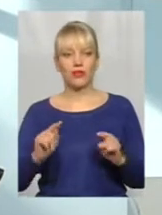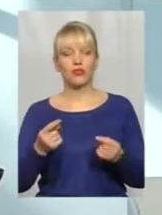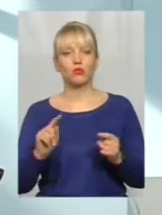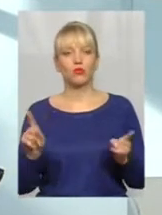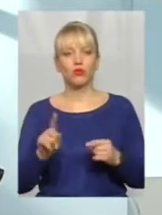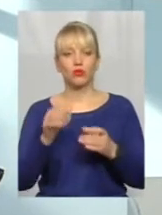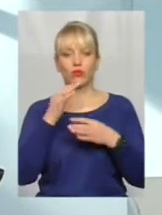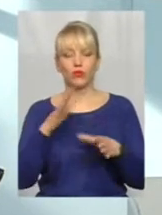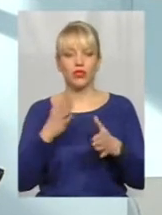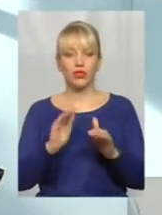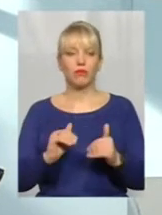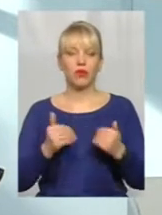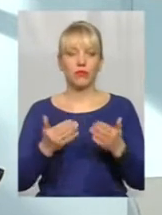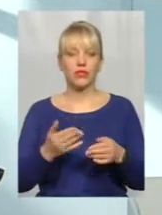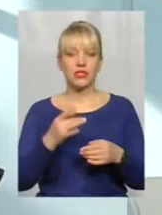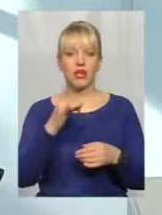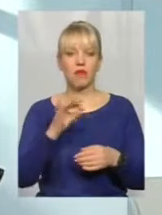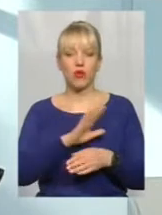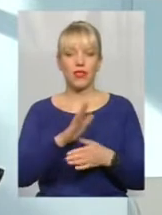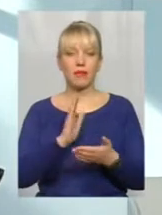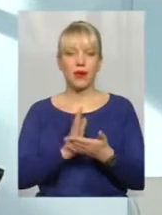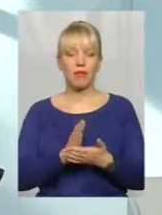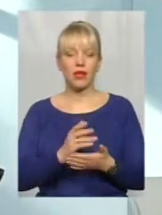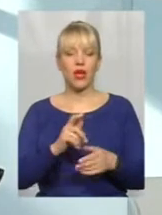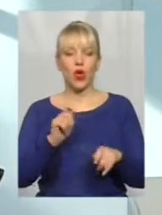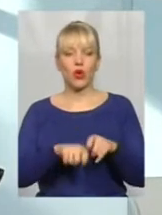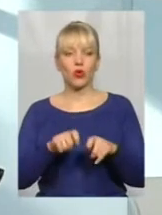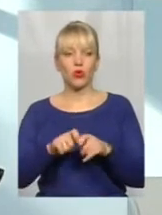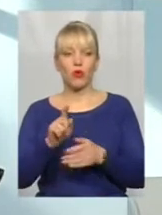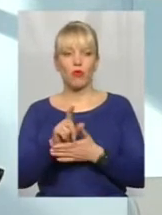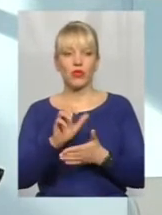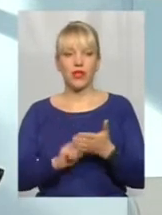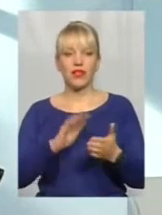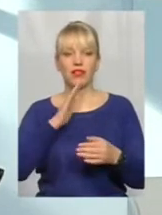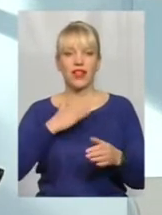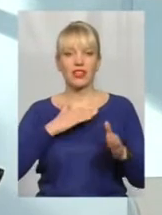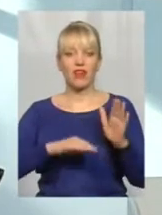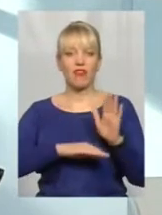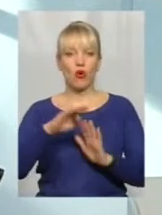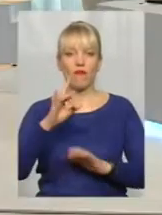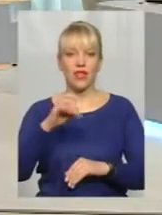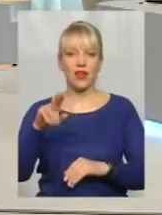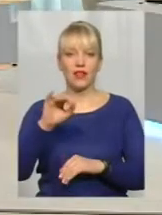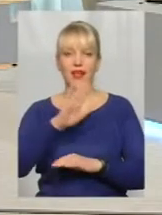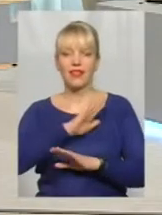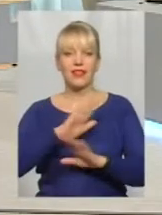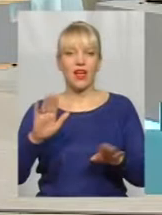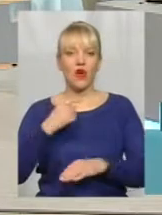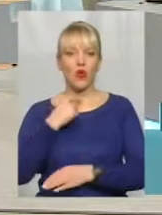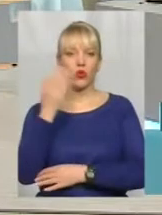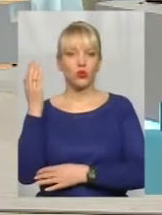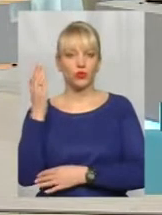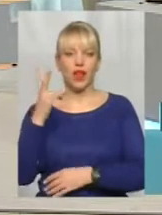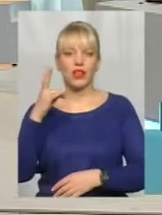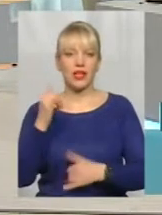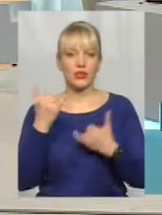будь-які пропозиції про непрямий контроль податків наша Верховна Рада не голосувала. Але сьогодні